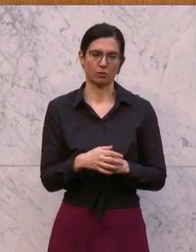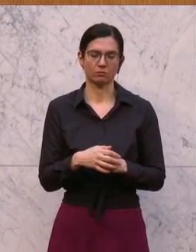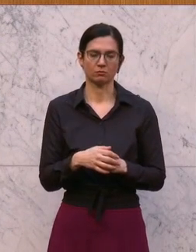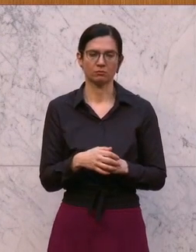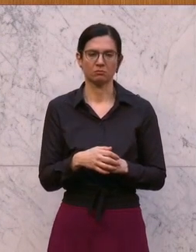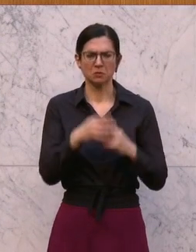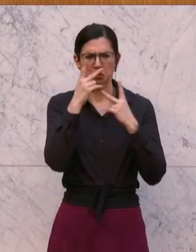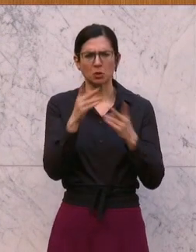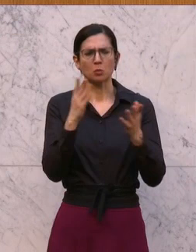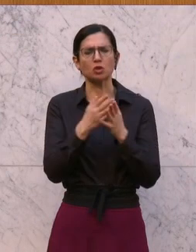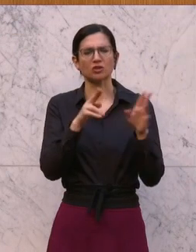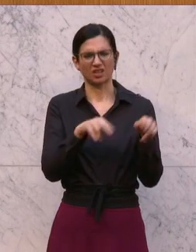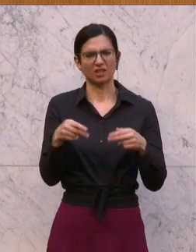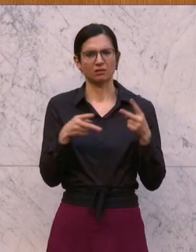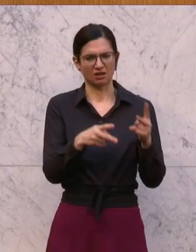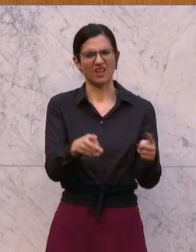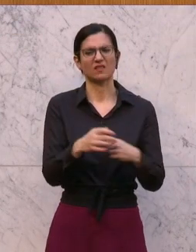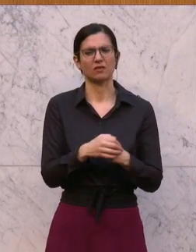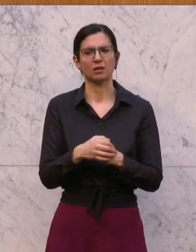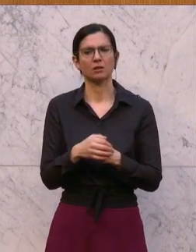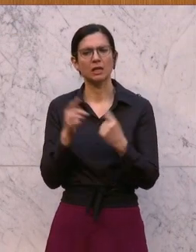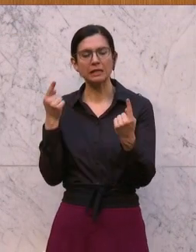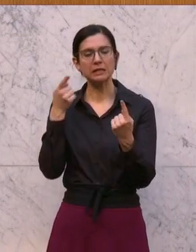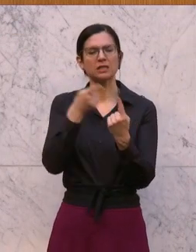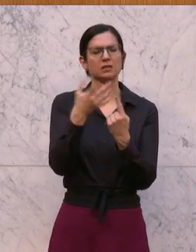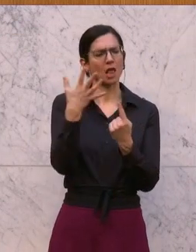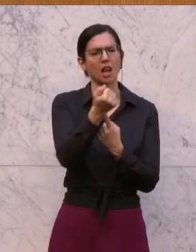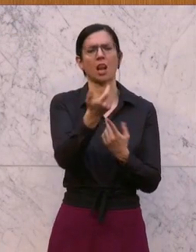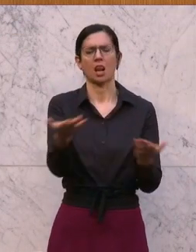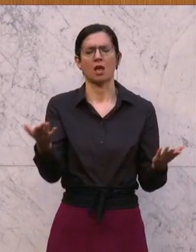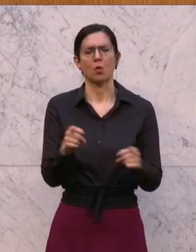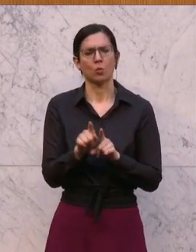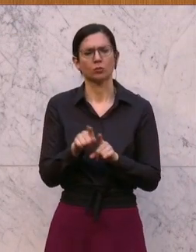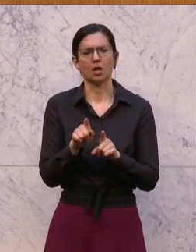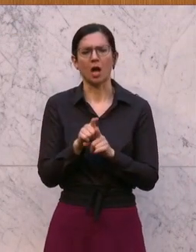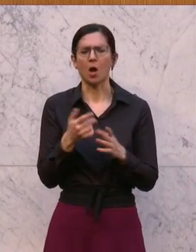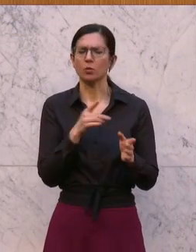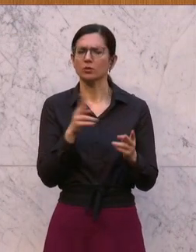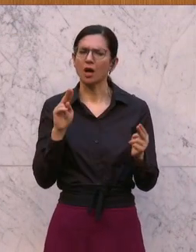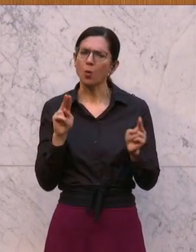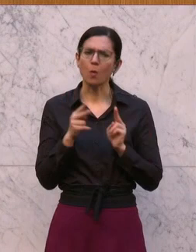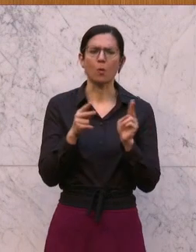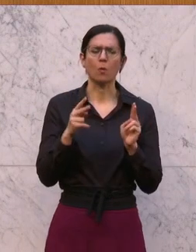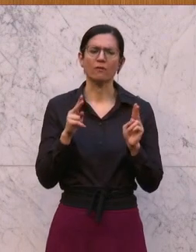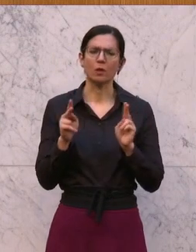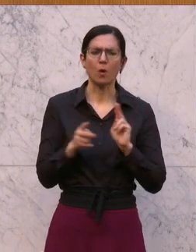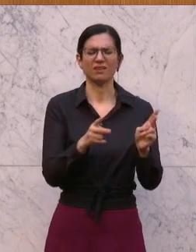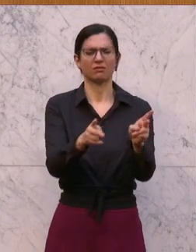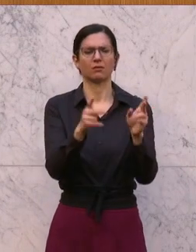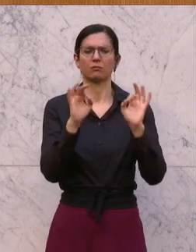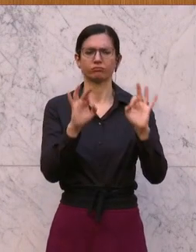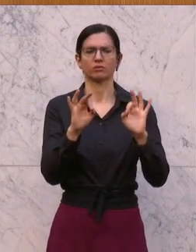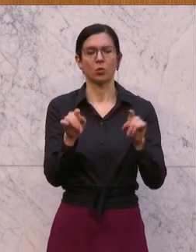das ist der richtige Weg, weil wir hier zielgesichert, zielgesichert und auch zielgerichtet und zielgesichert und vor allem auch